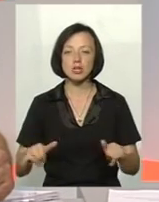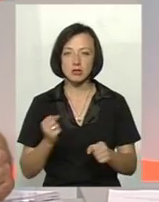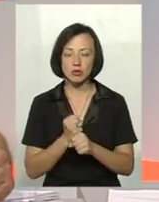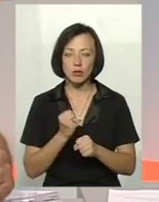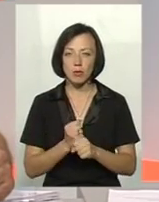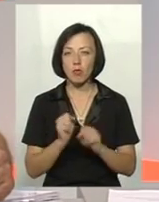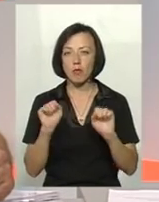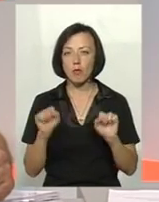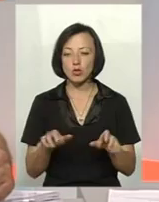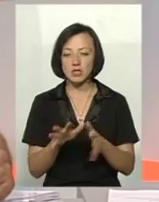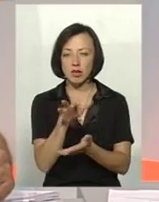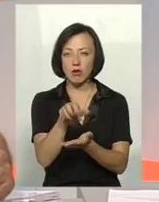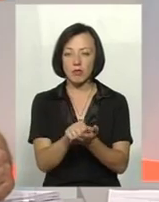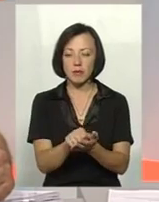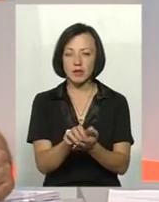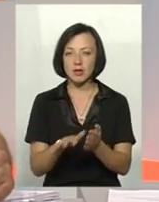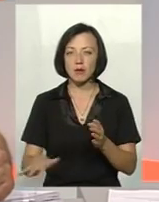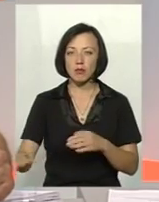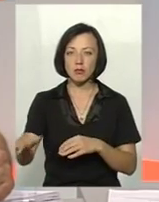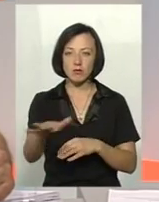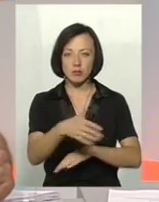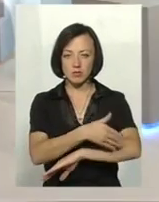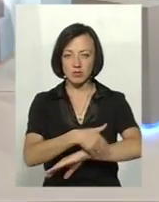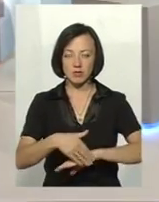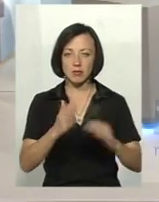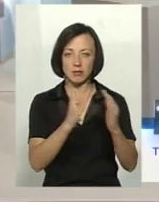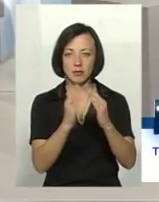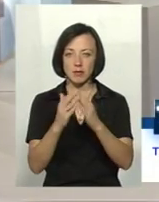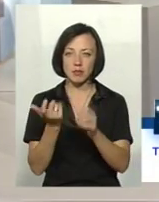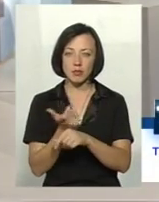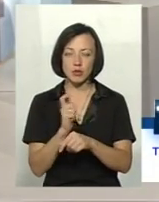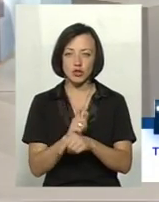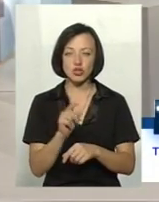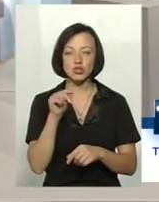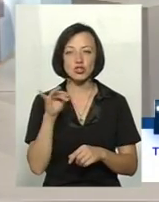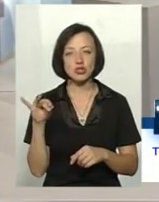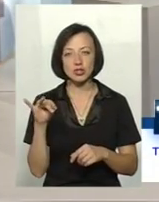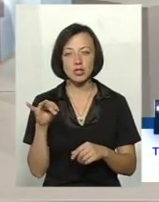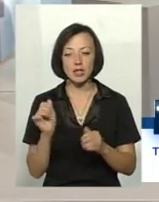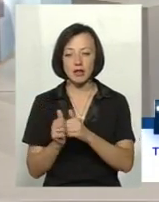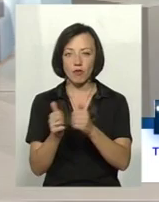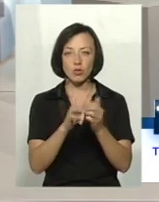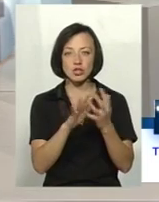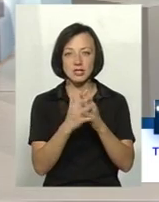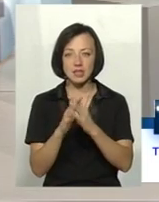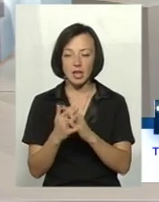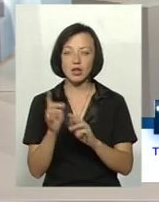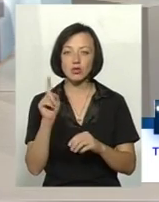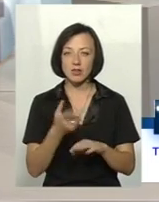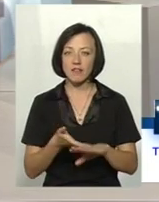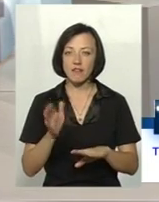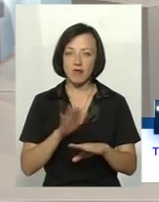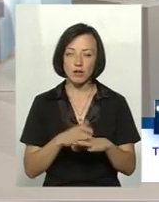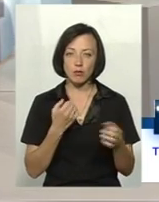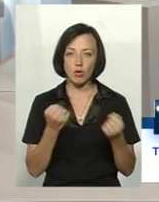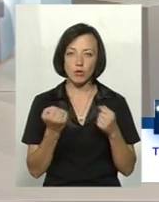воно, значить, може захватити більше дворів, більше вулицю, чи навколишні села. І тоді важче буде